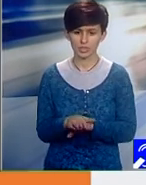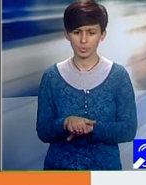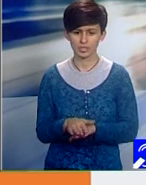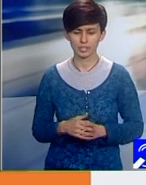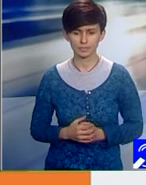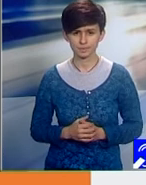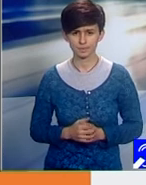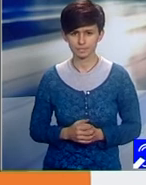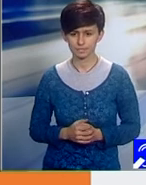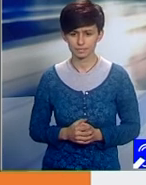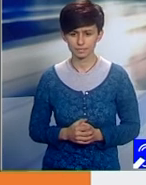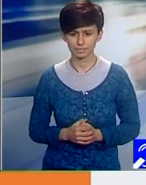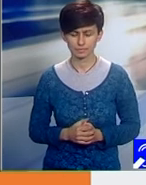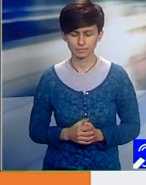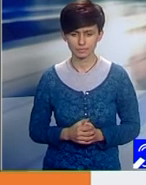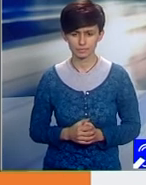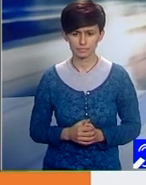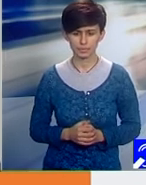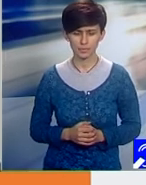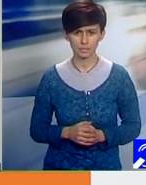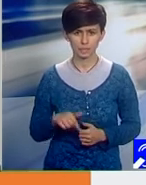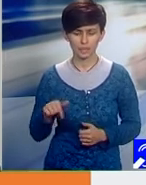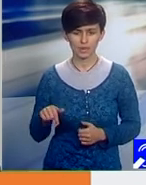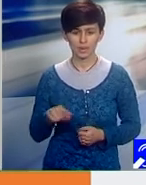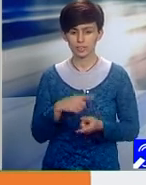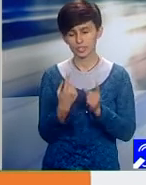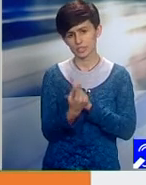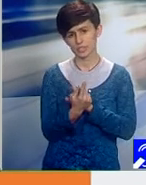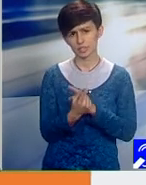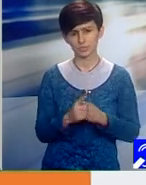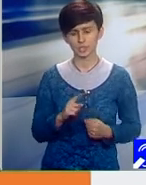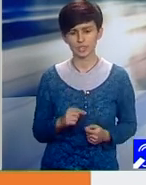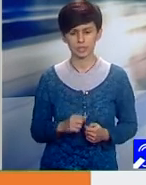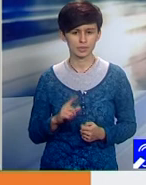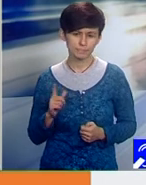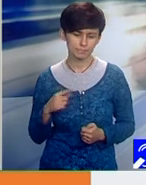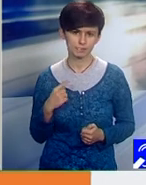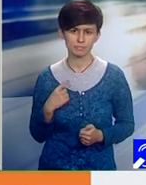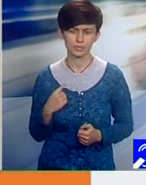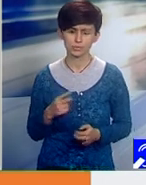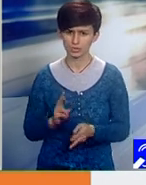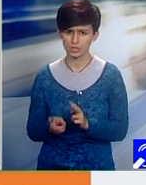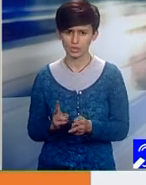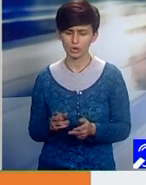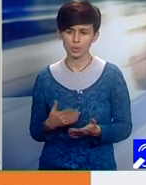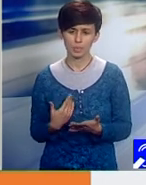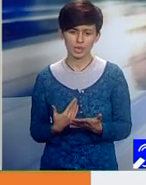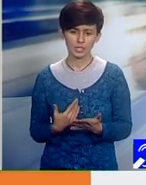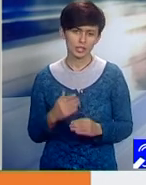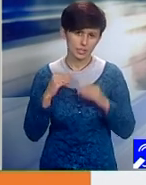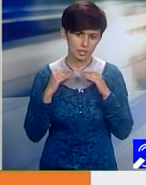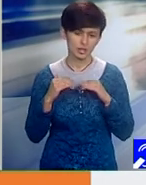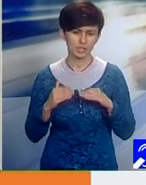Dar aceste, să zicem, modificări, nu ar fi normale, totuși, la